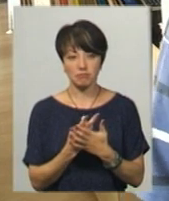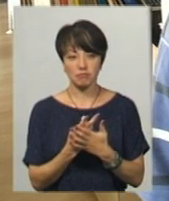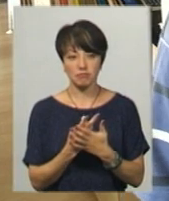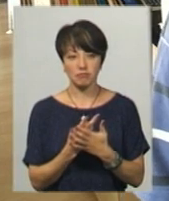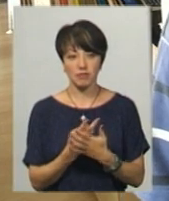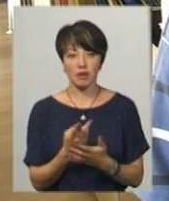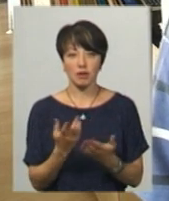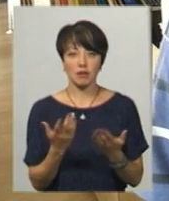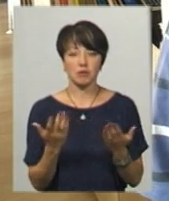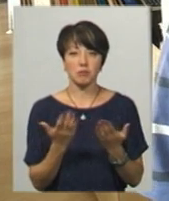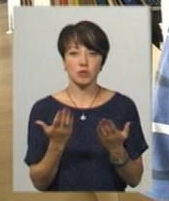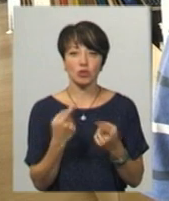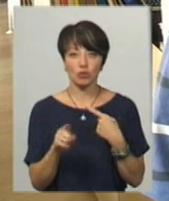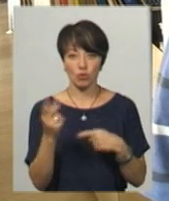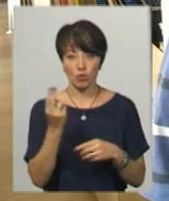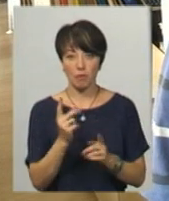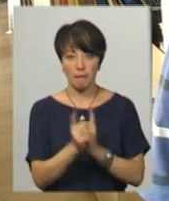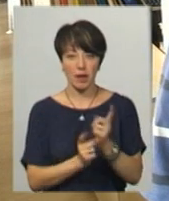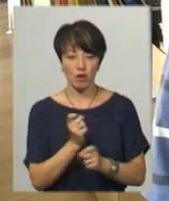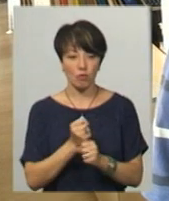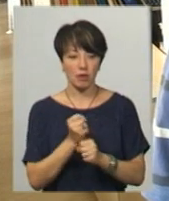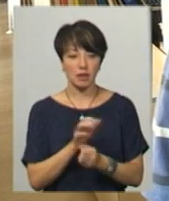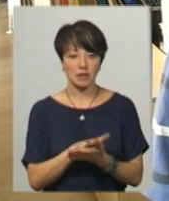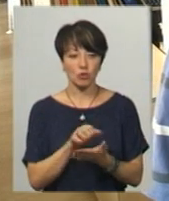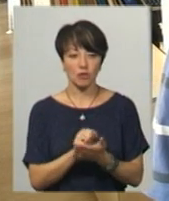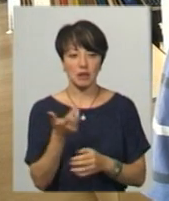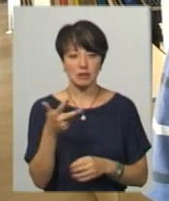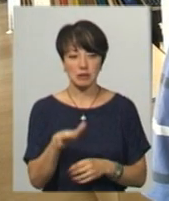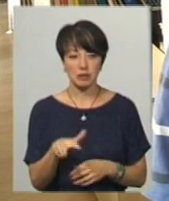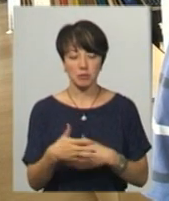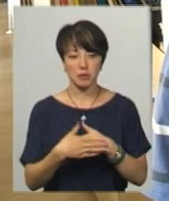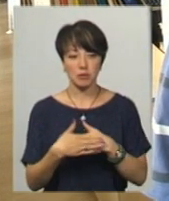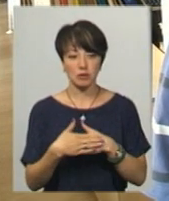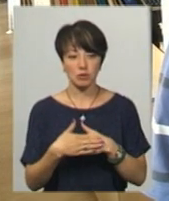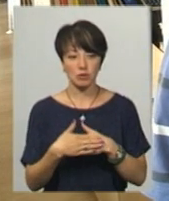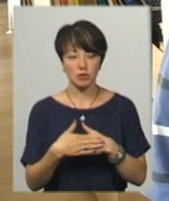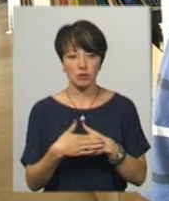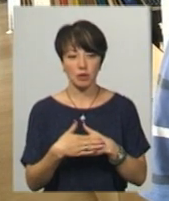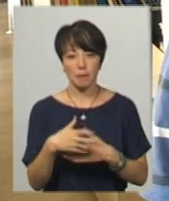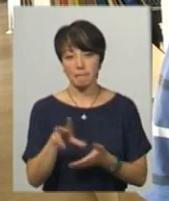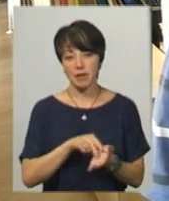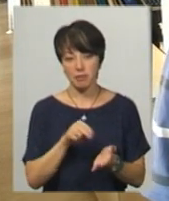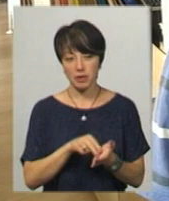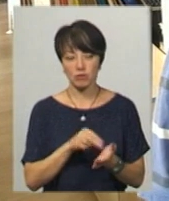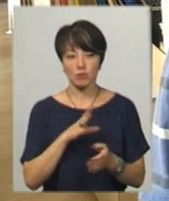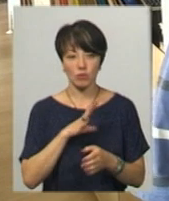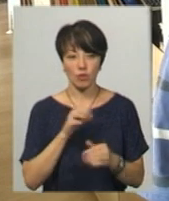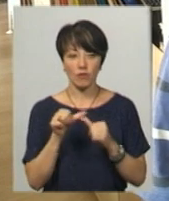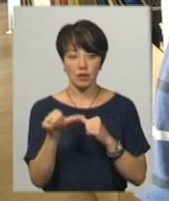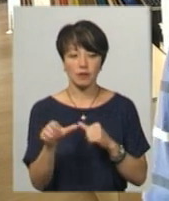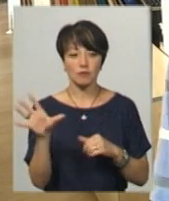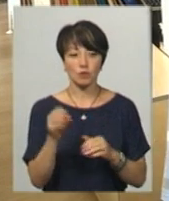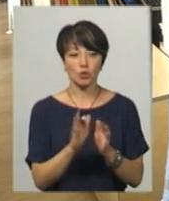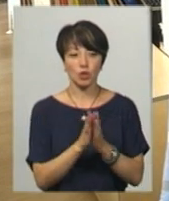кольору якогось. Ми їх переробляли просто. Ми десь зіпсували три приблизно примірники, щоб можна було витягнути всю